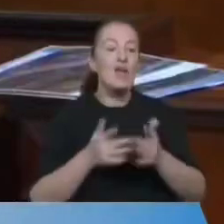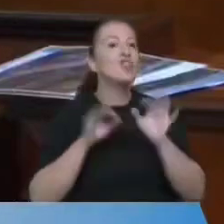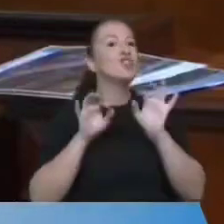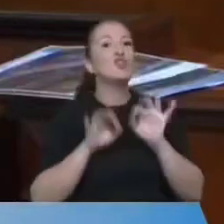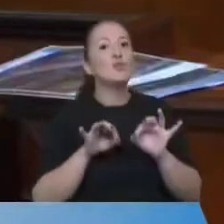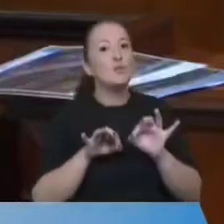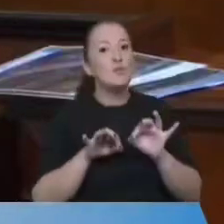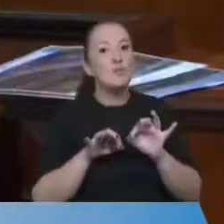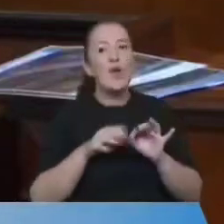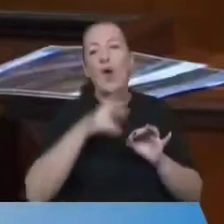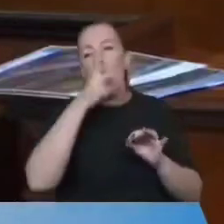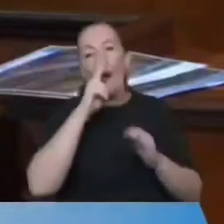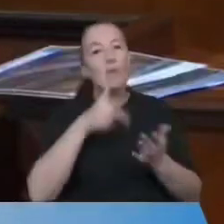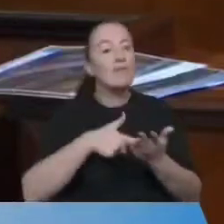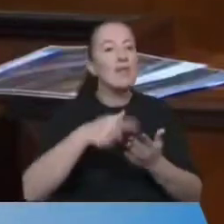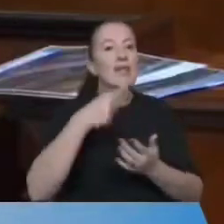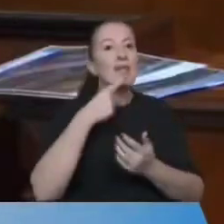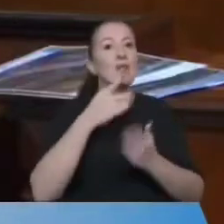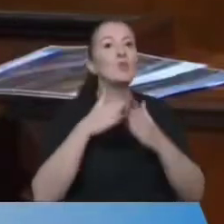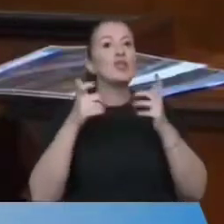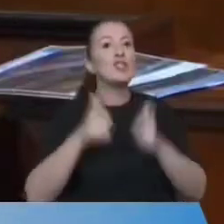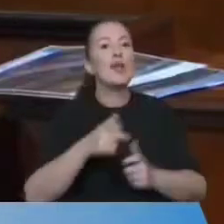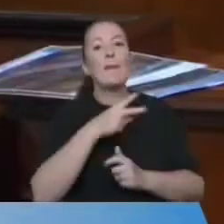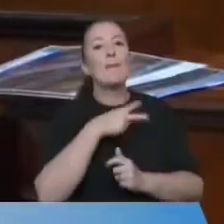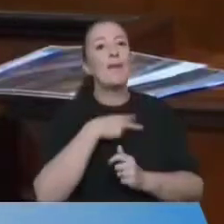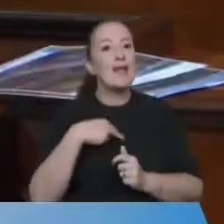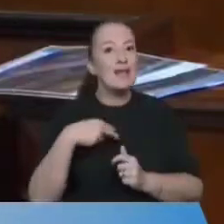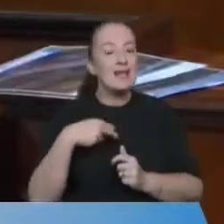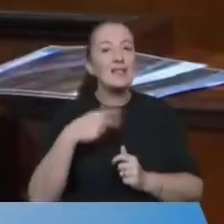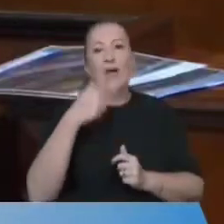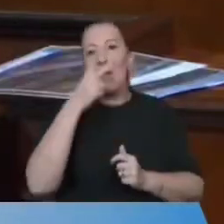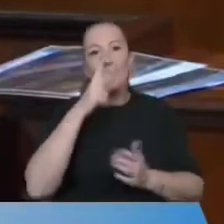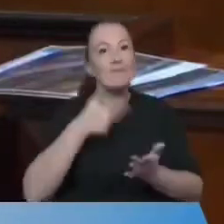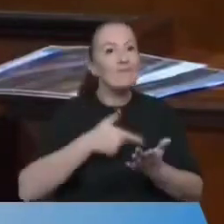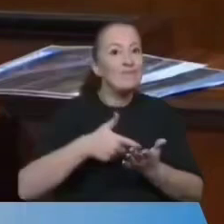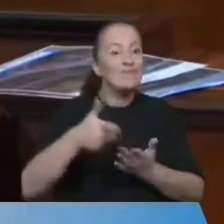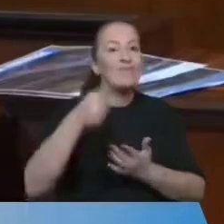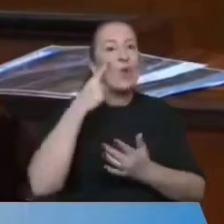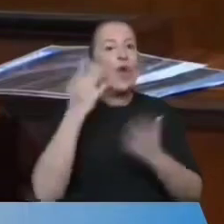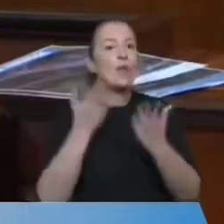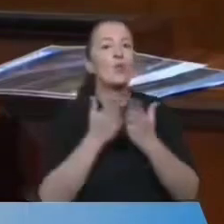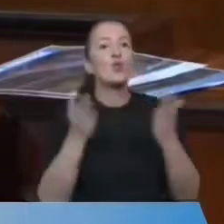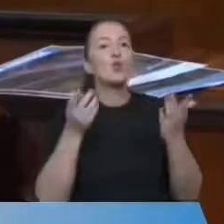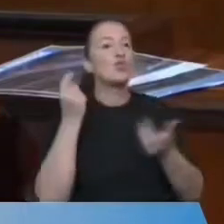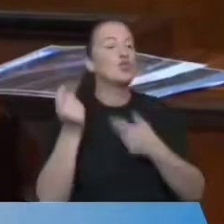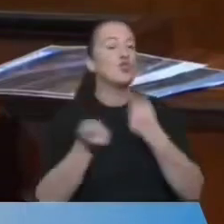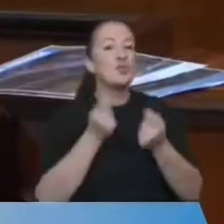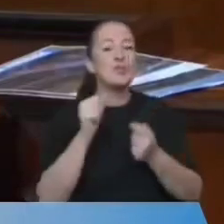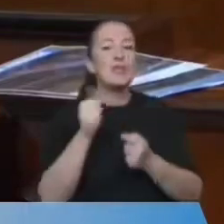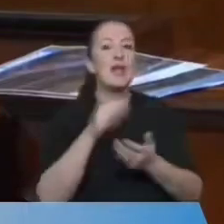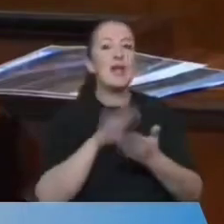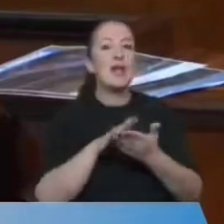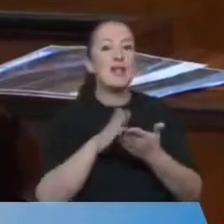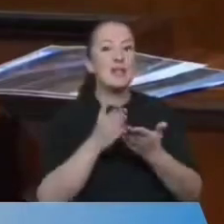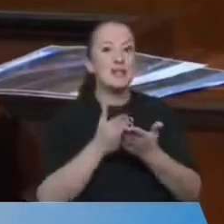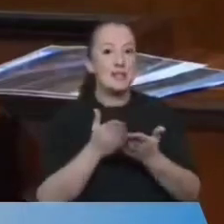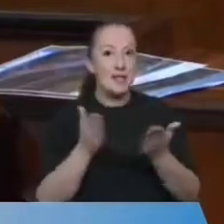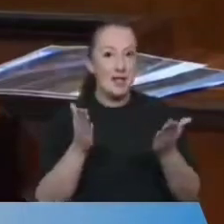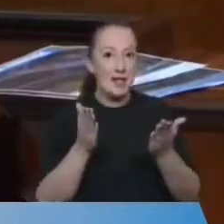Kırsal dedik, Büyükşehir Belediyesi, kırsalla ilgili en büyük çalışması, kıymetli arkadaşlar,